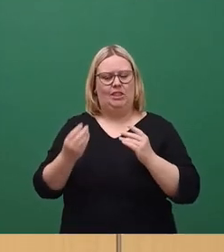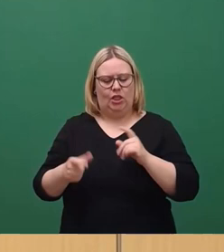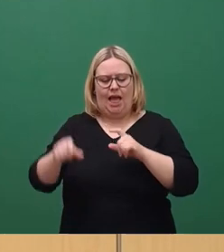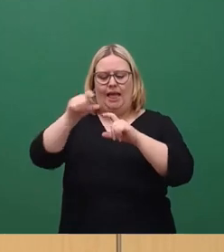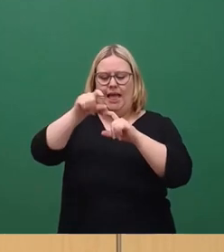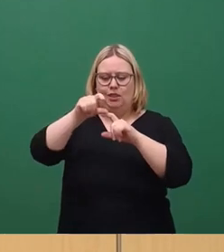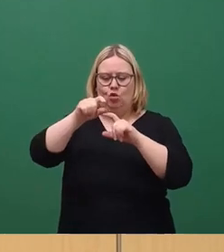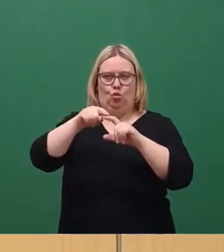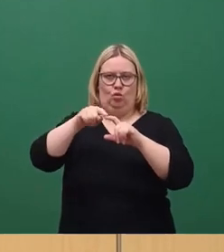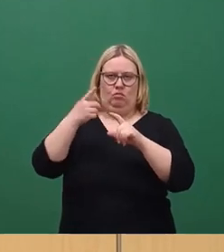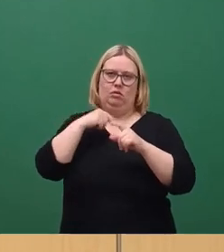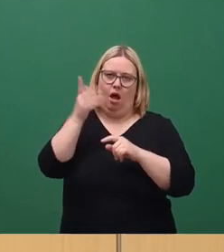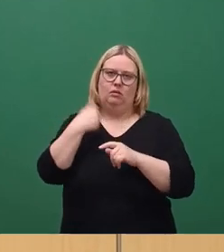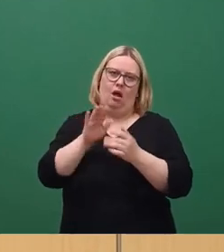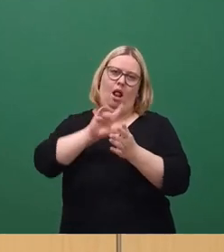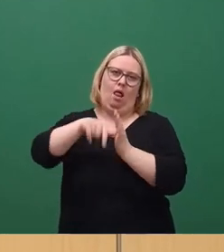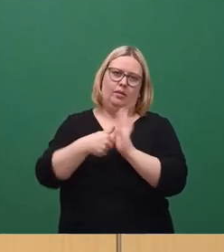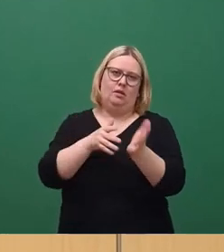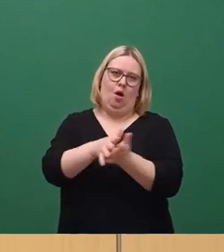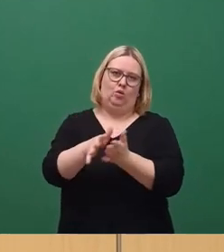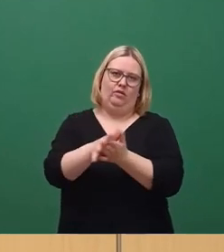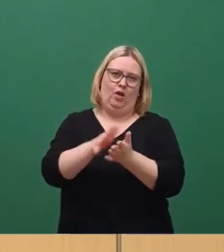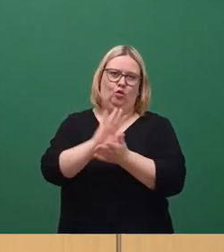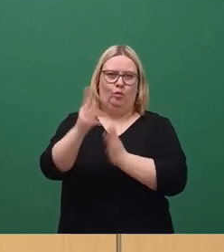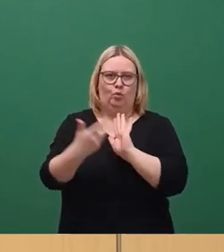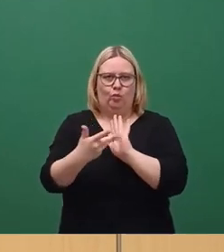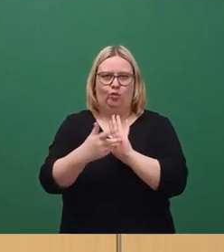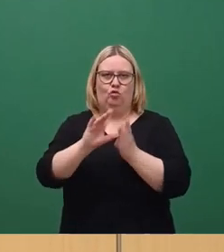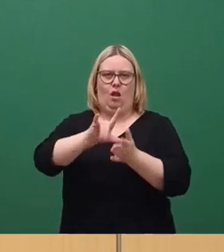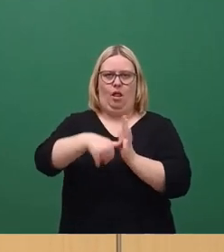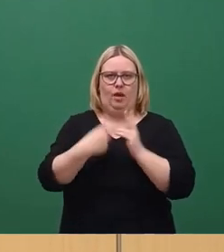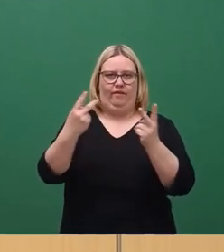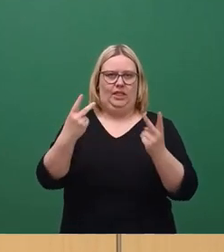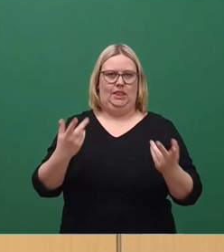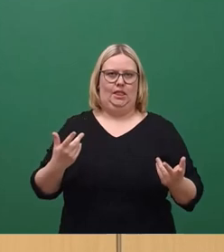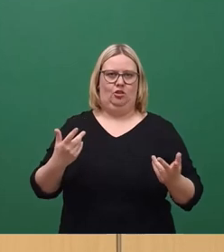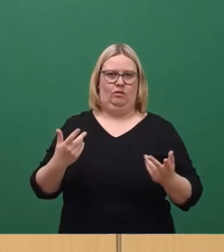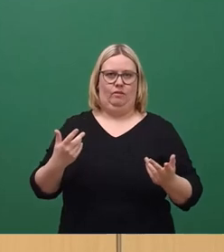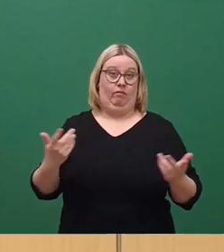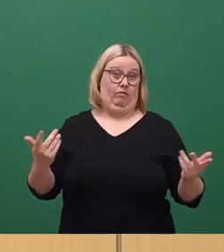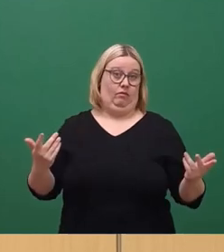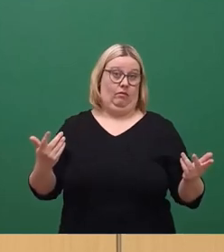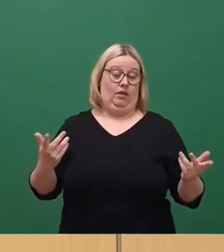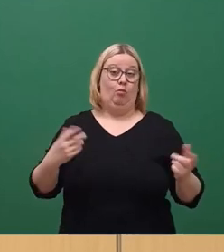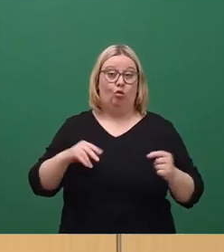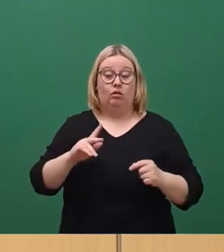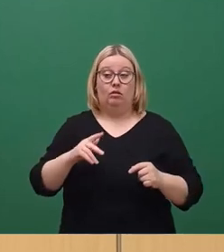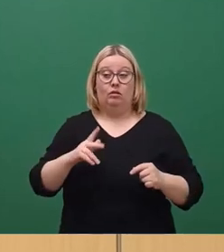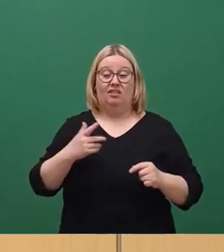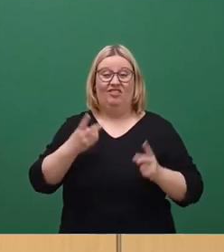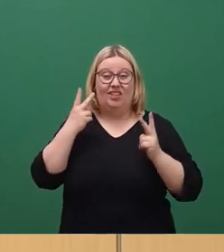der Evaluation oder der Überprüfung bereits nach einem halben Jahr. Denn die Erweiterung der